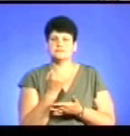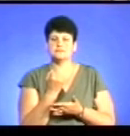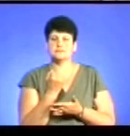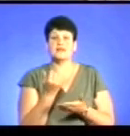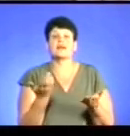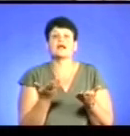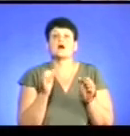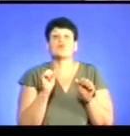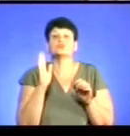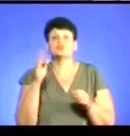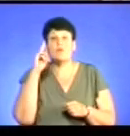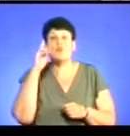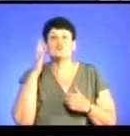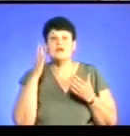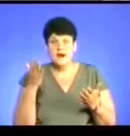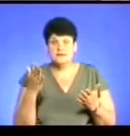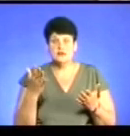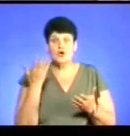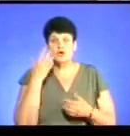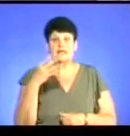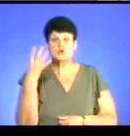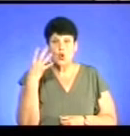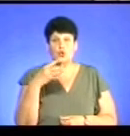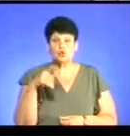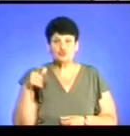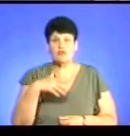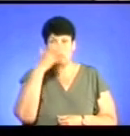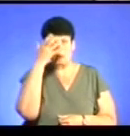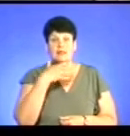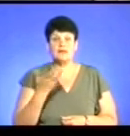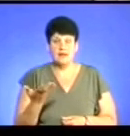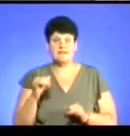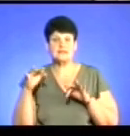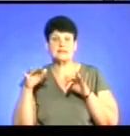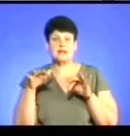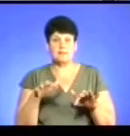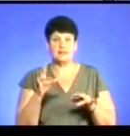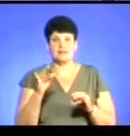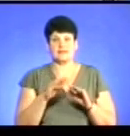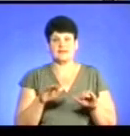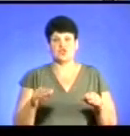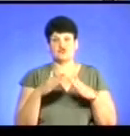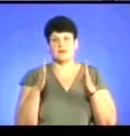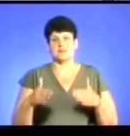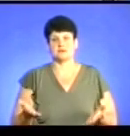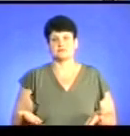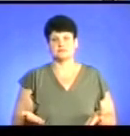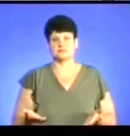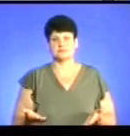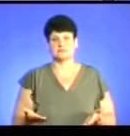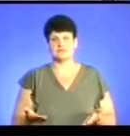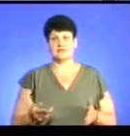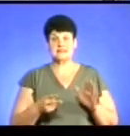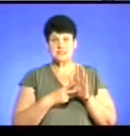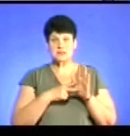Яка може бути популярність, коли, наприклад, 40 чоловік в балаклавах напали на дитячий табір. З тих